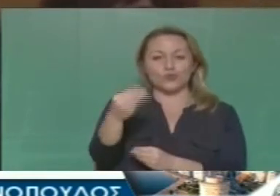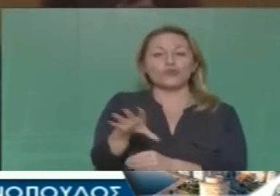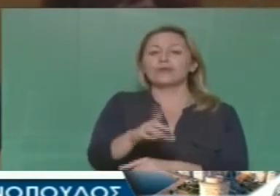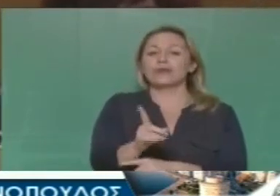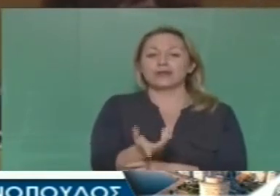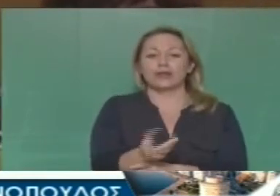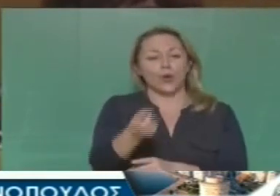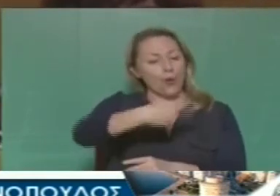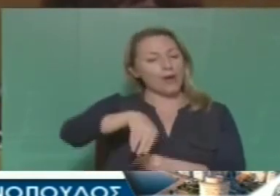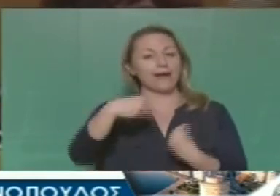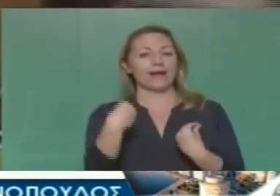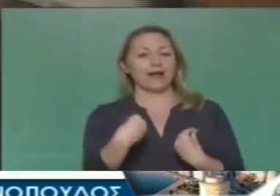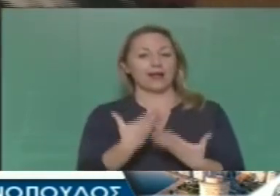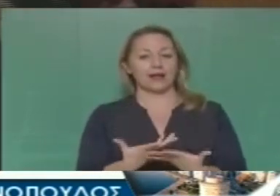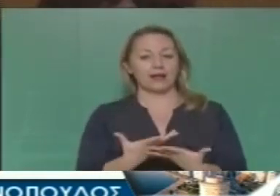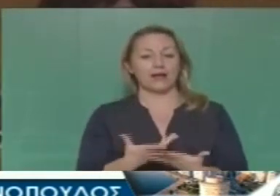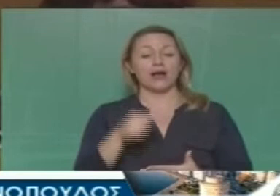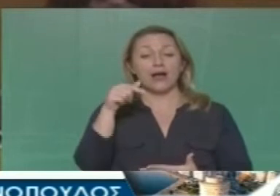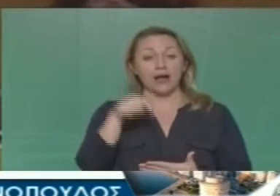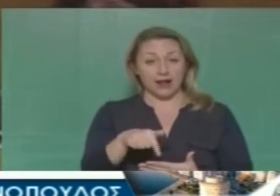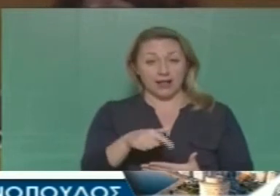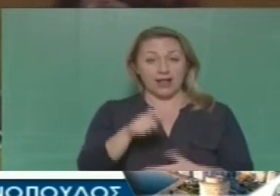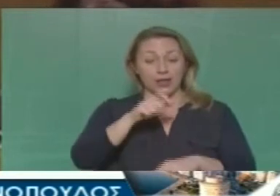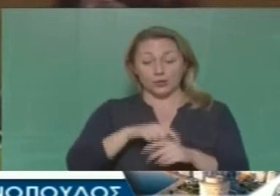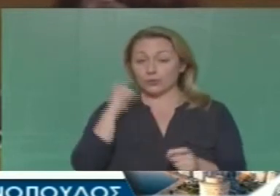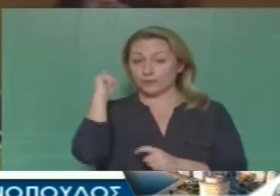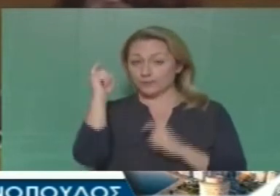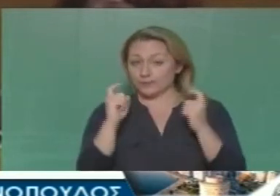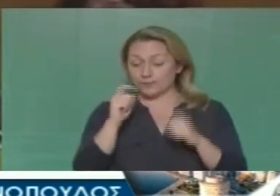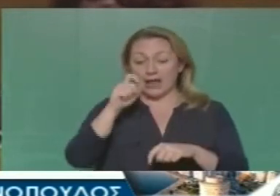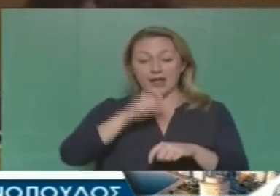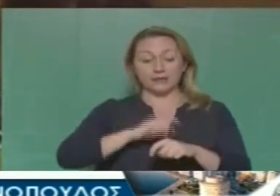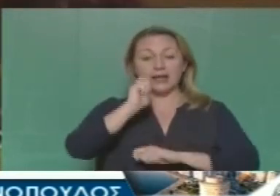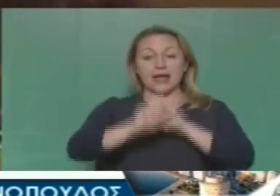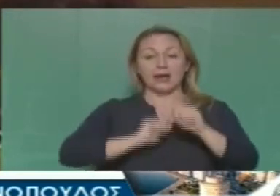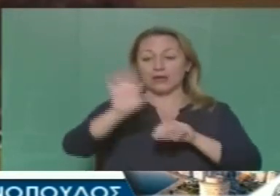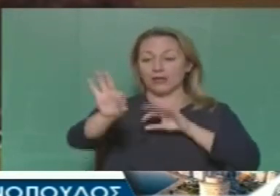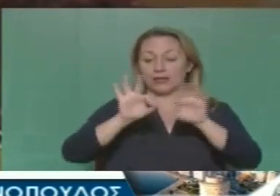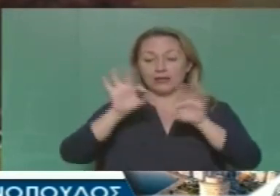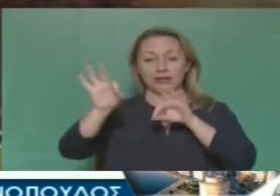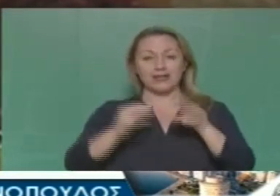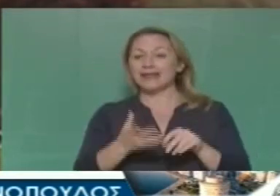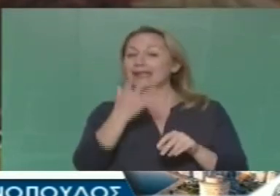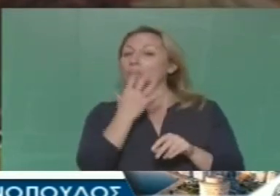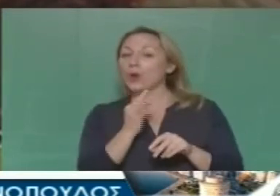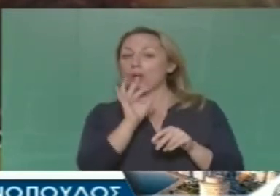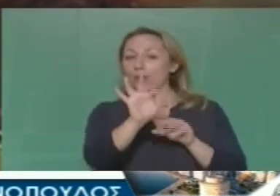Το ερώτημα είναι, τα έργα τα οποία επιλέγονται και κάτω από τους όρους που επιλέγονται,